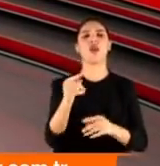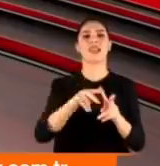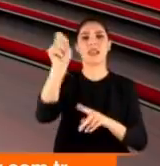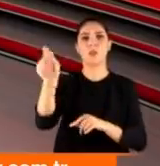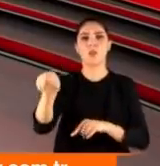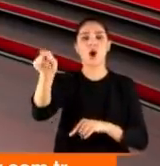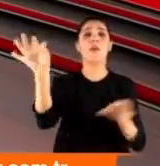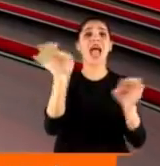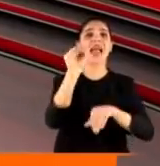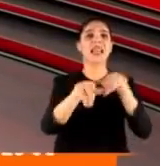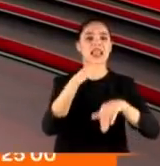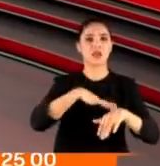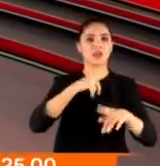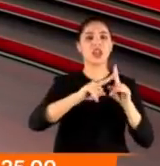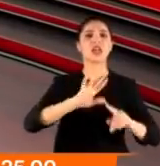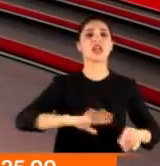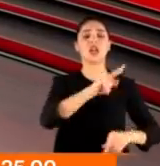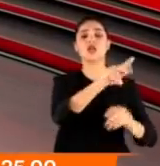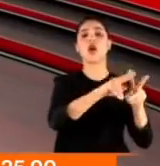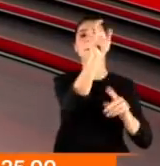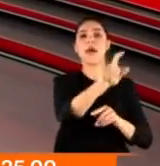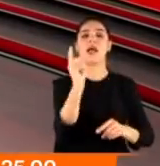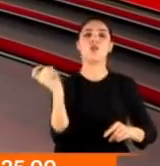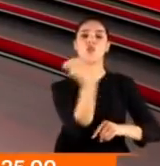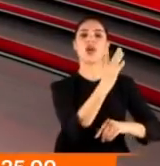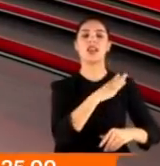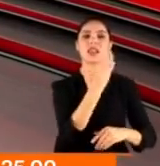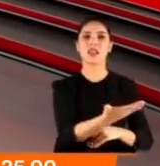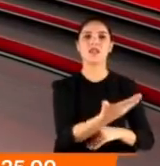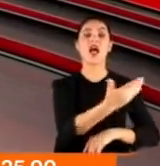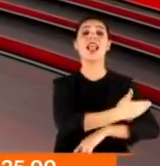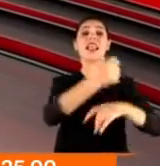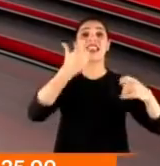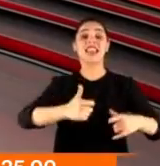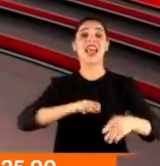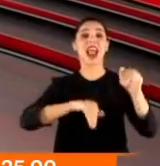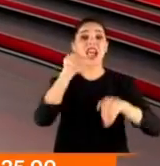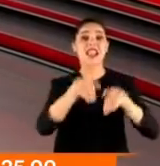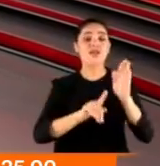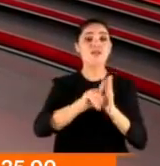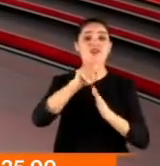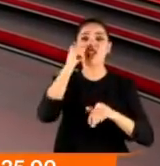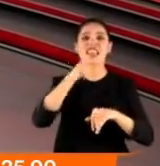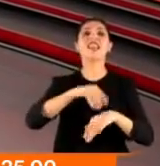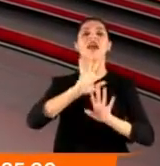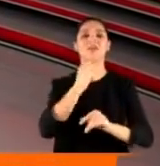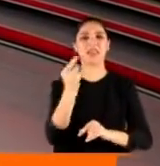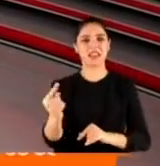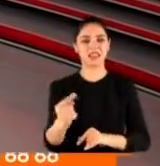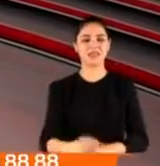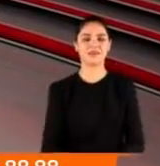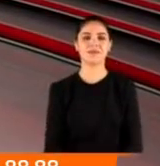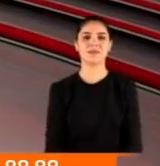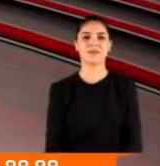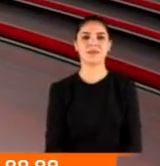İnce'nin erken seçim isteyen Kılıçdaroğlu ve Akşener'de bir uyarısı vardı. Az önce dinlemiştik. Yerel seçimlerki başarıya aldanmayın dedi İnce.